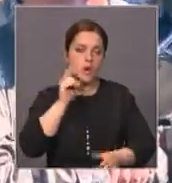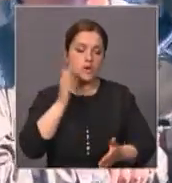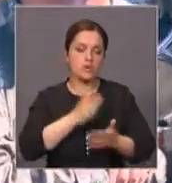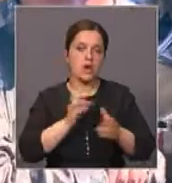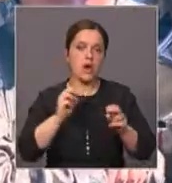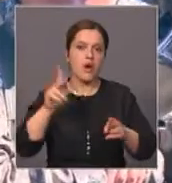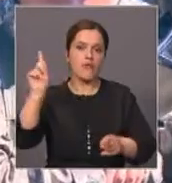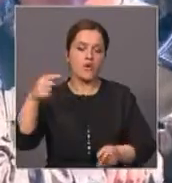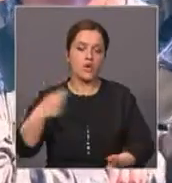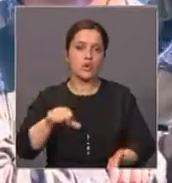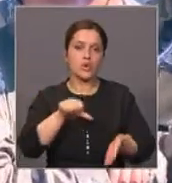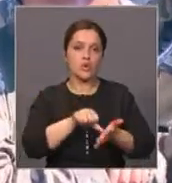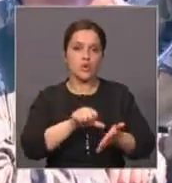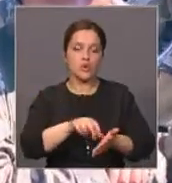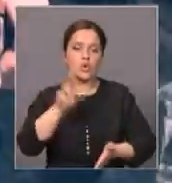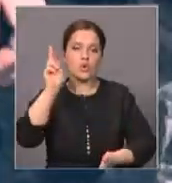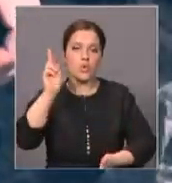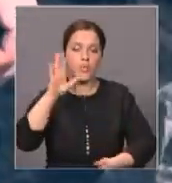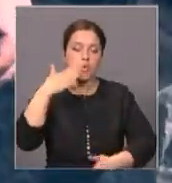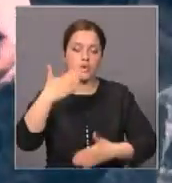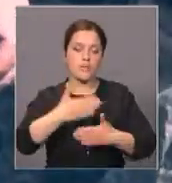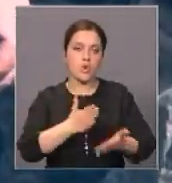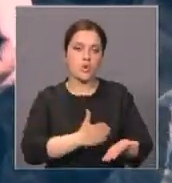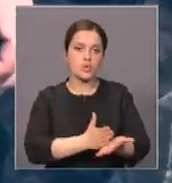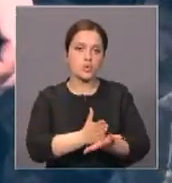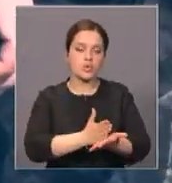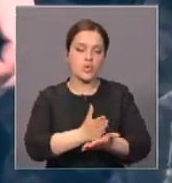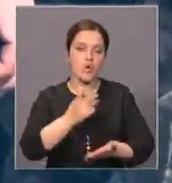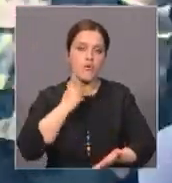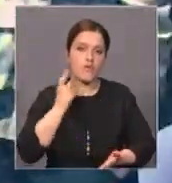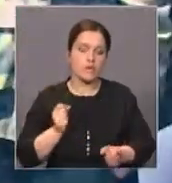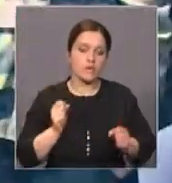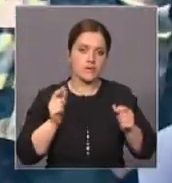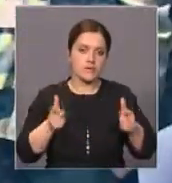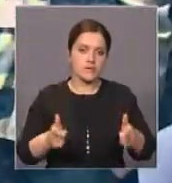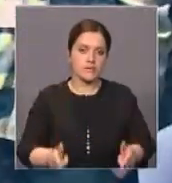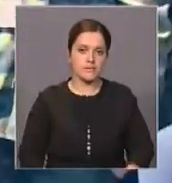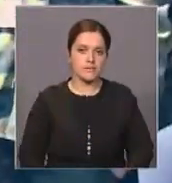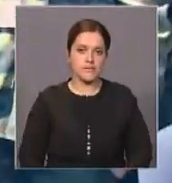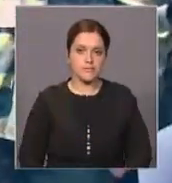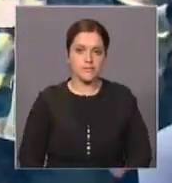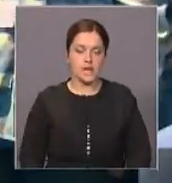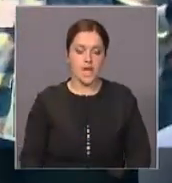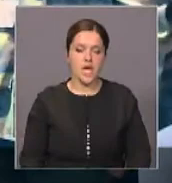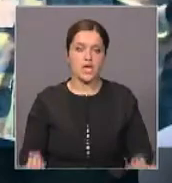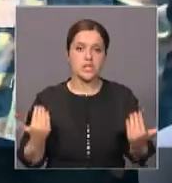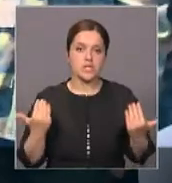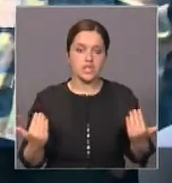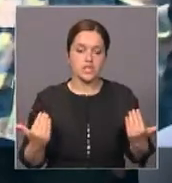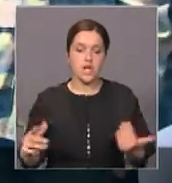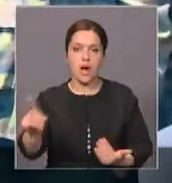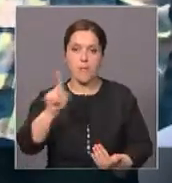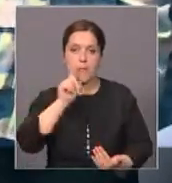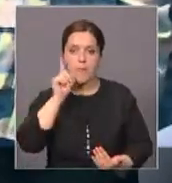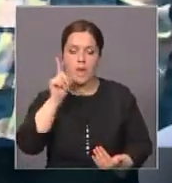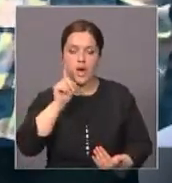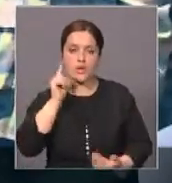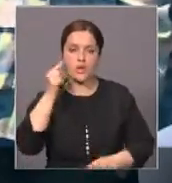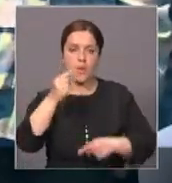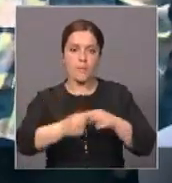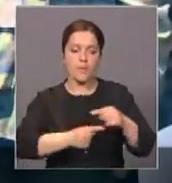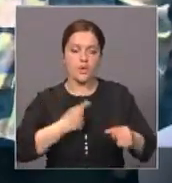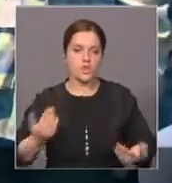десантников и тем, кому еще предстоит служить Родине. Сейчас молодое поколение живет в